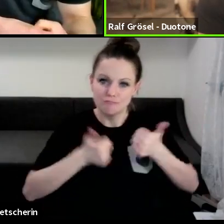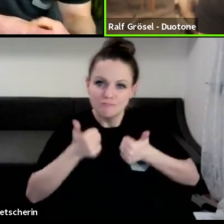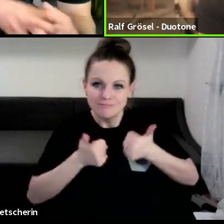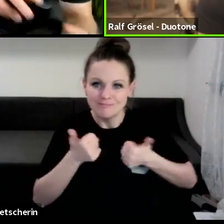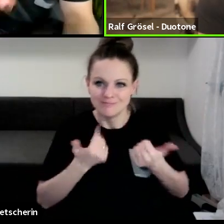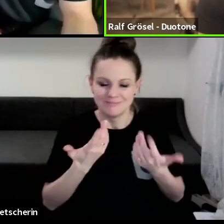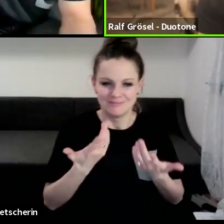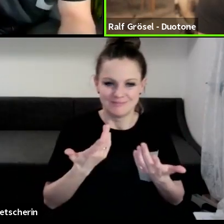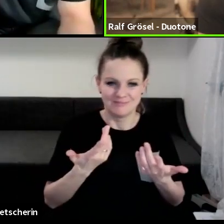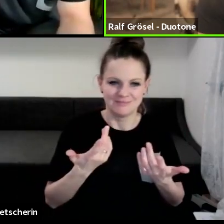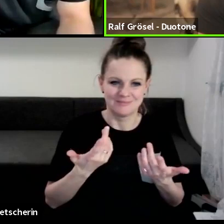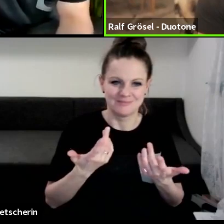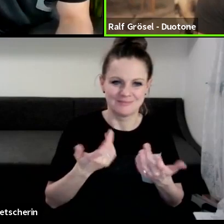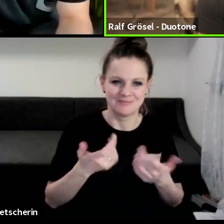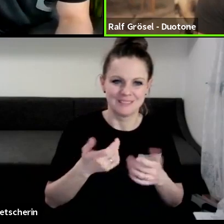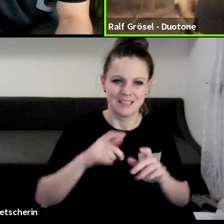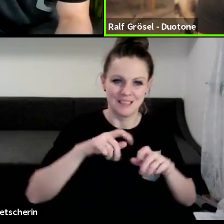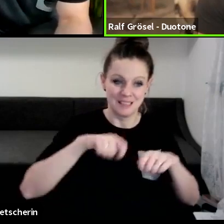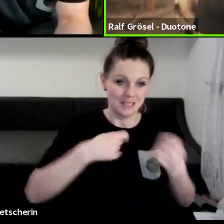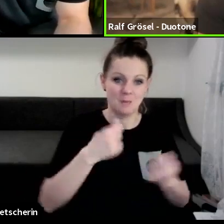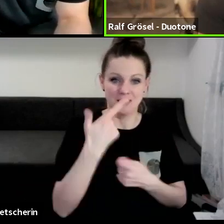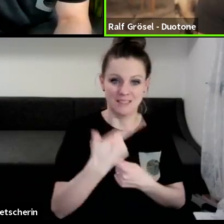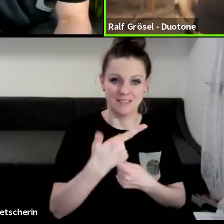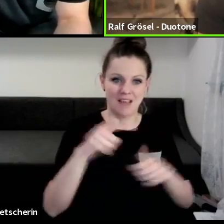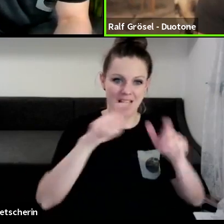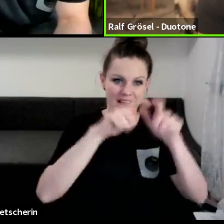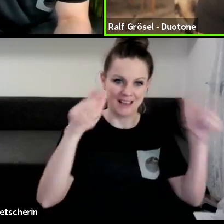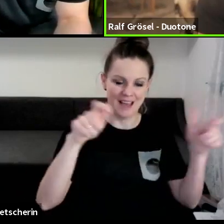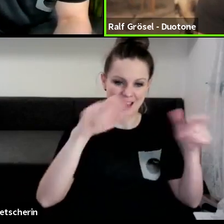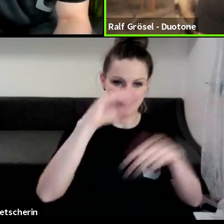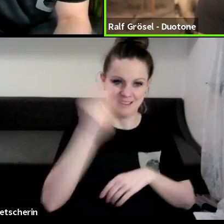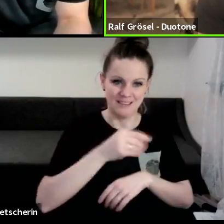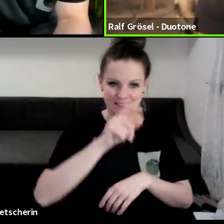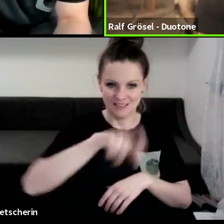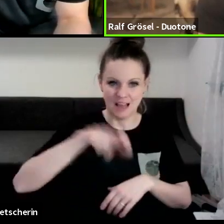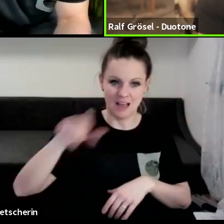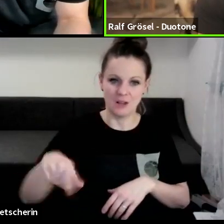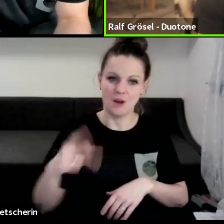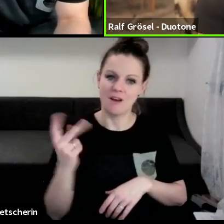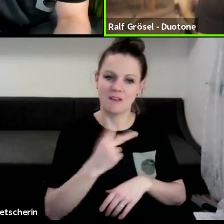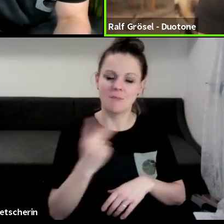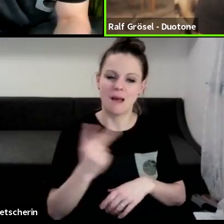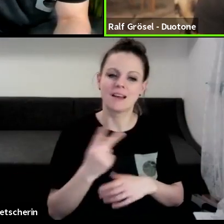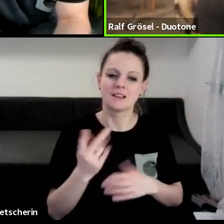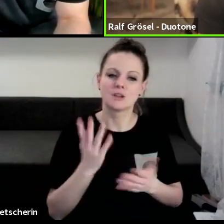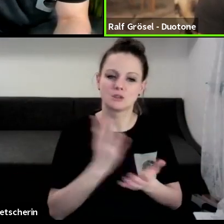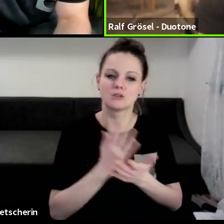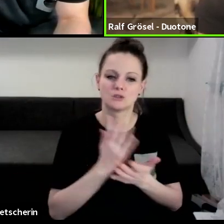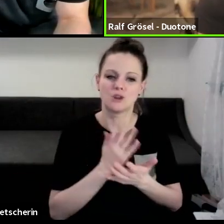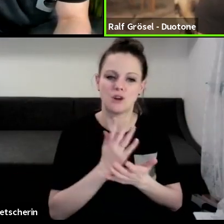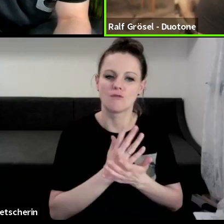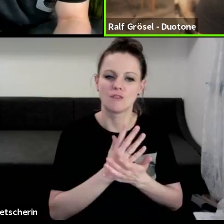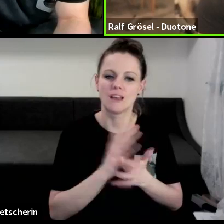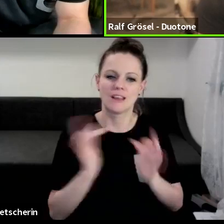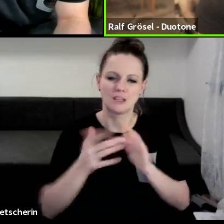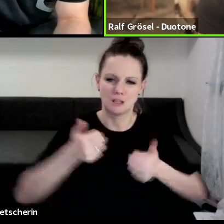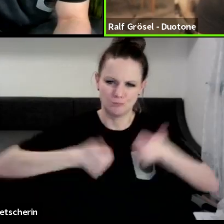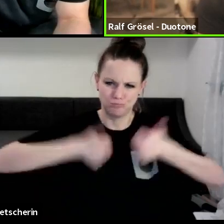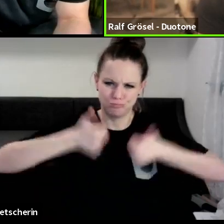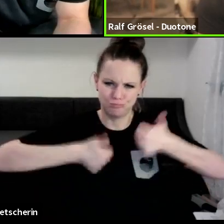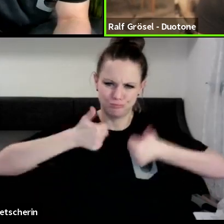bekannt, wo es zwei Kite-Designer gibt, und also wir hauen uns schon auch echt die Produkte um die Ohren, im Zweifel.